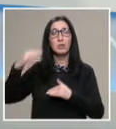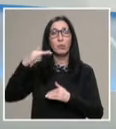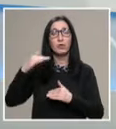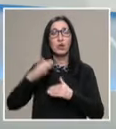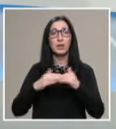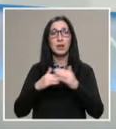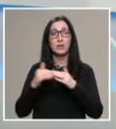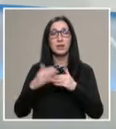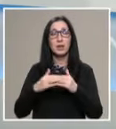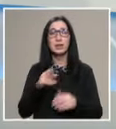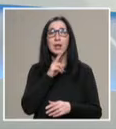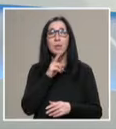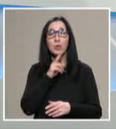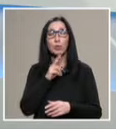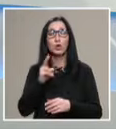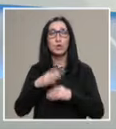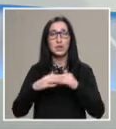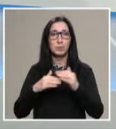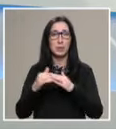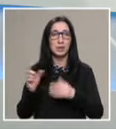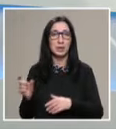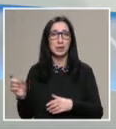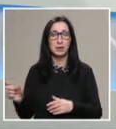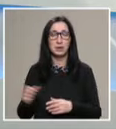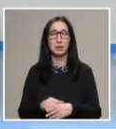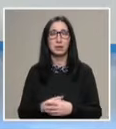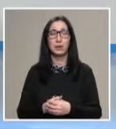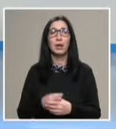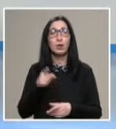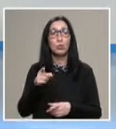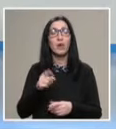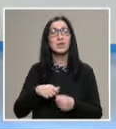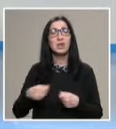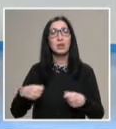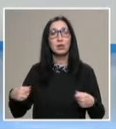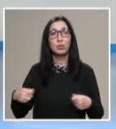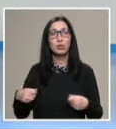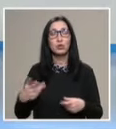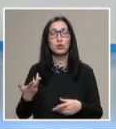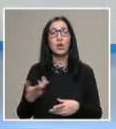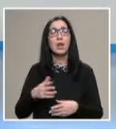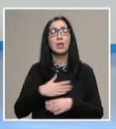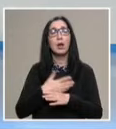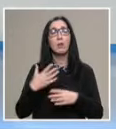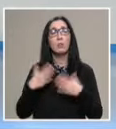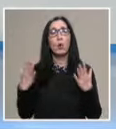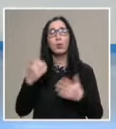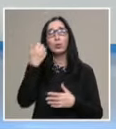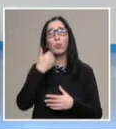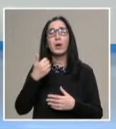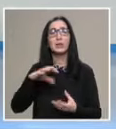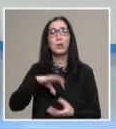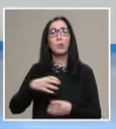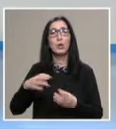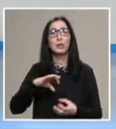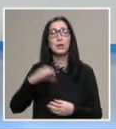квалификацията на педалогически специалисти. Те ли са най-любознателните? Това съдължи и на много добрата политика на